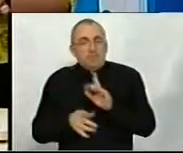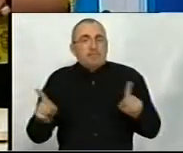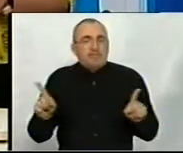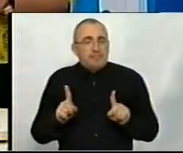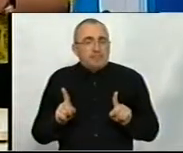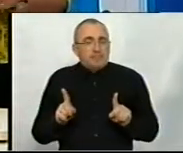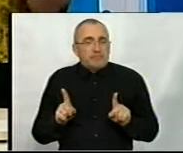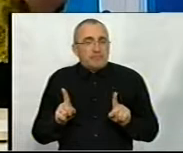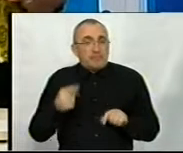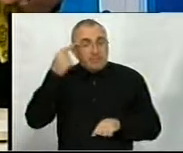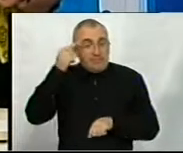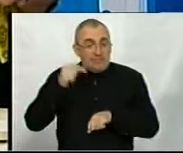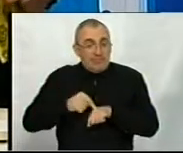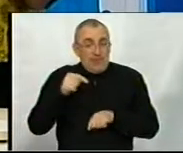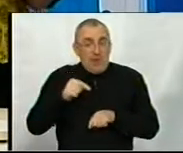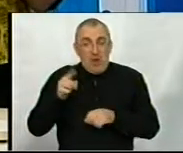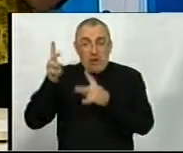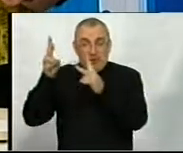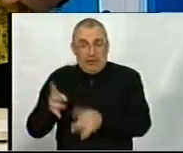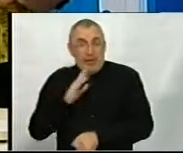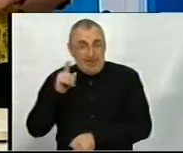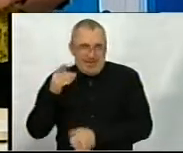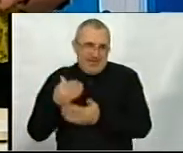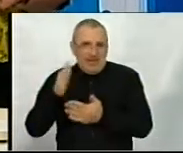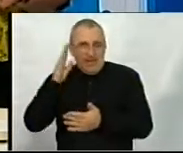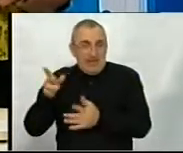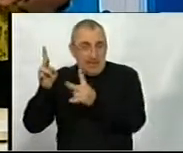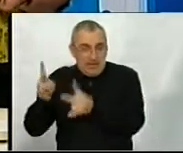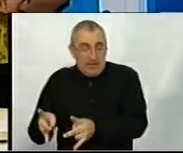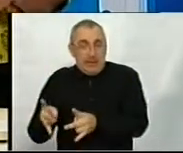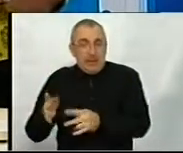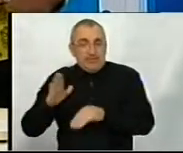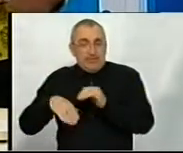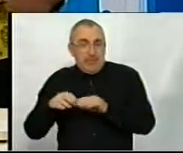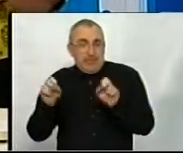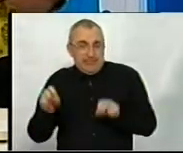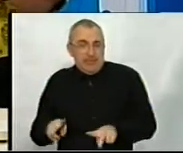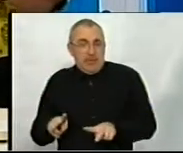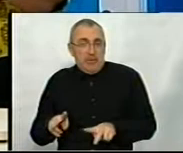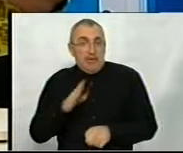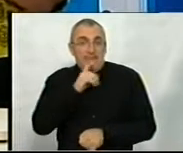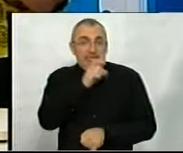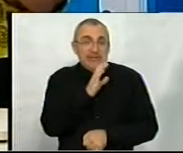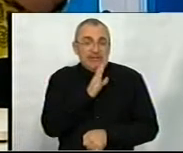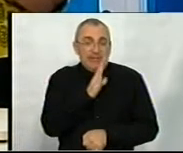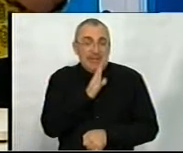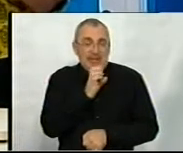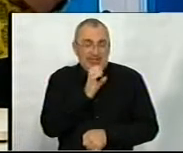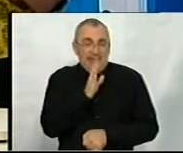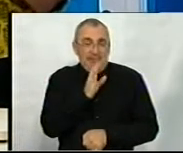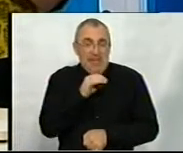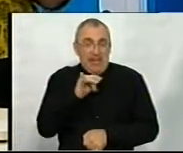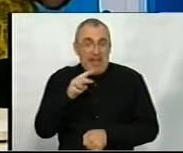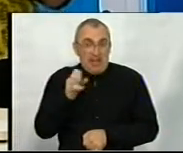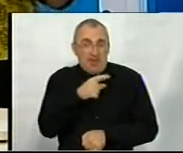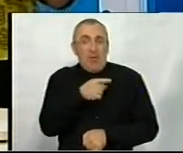психологія жертви, вона теж специфічна. І навіть нам пані Світлана сказала, що їй приходилося